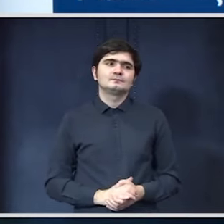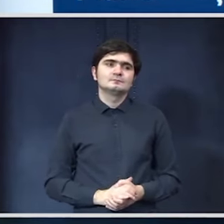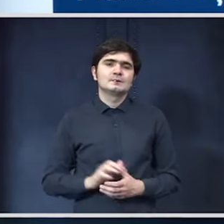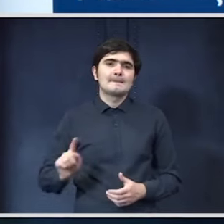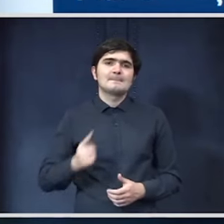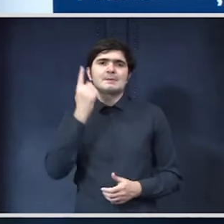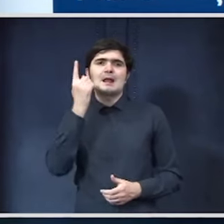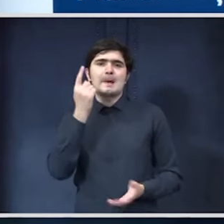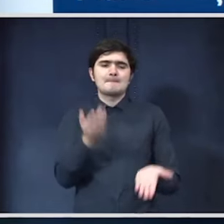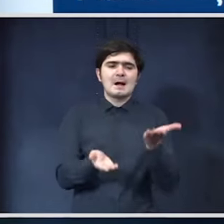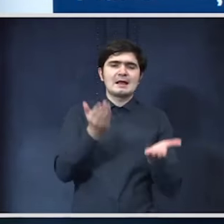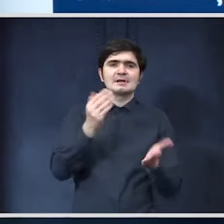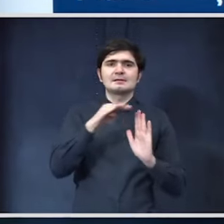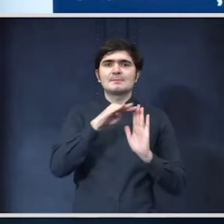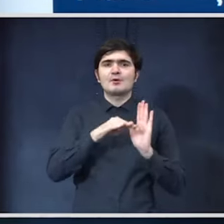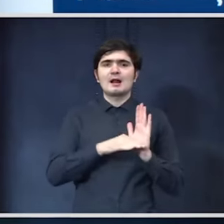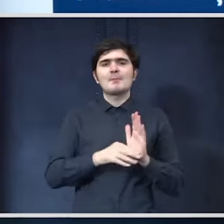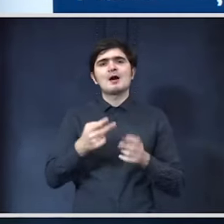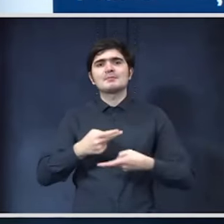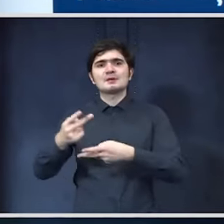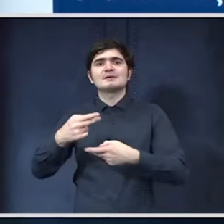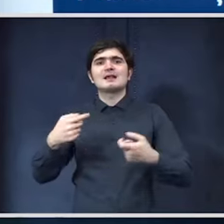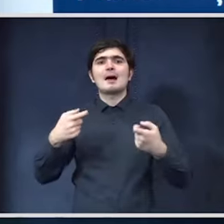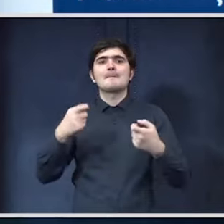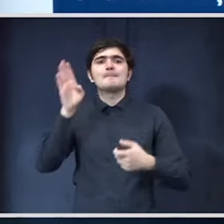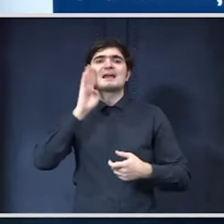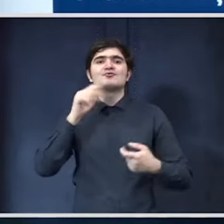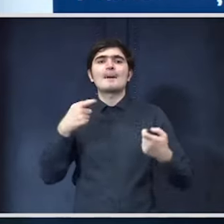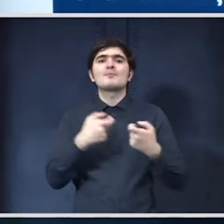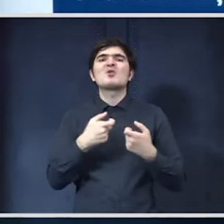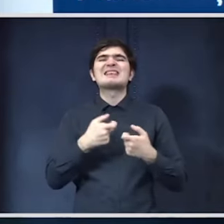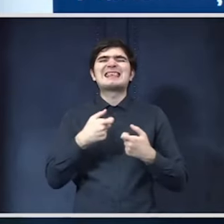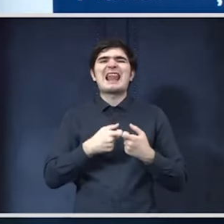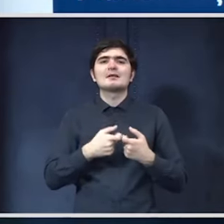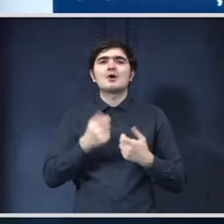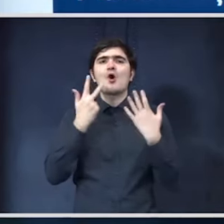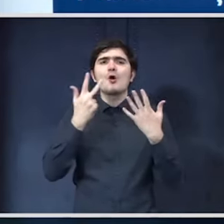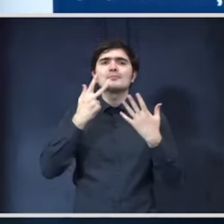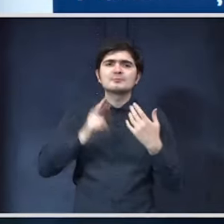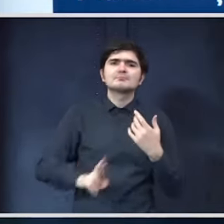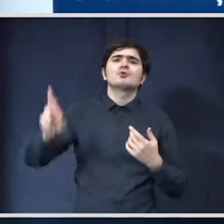primele variante de programe operaționale au fost trimise la Bruxelles au existat opt runde de negociere